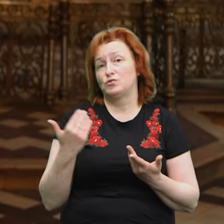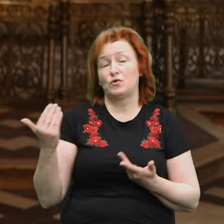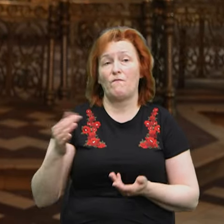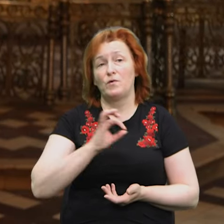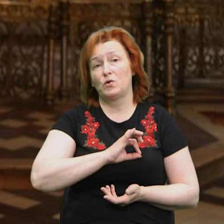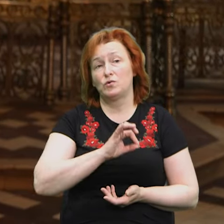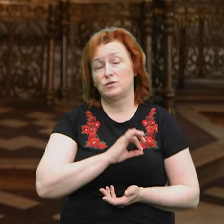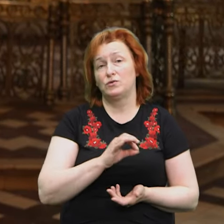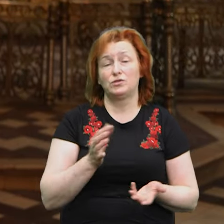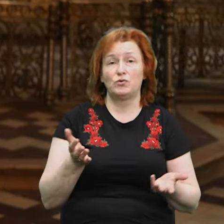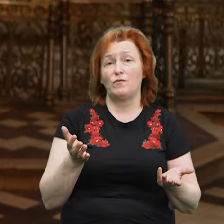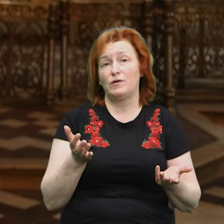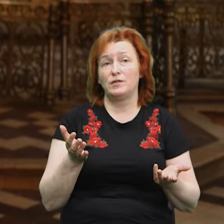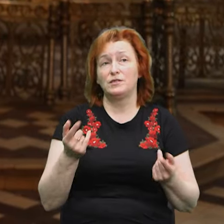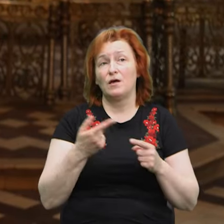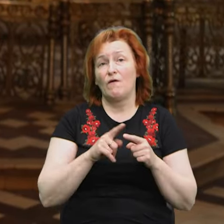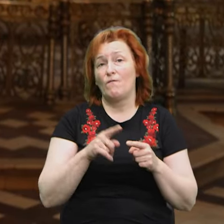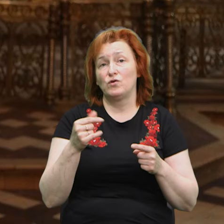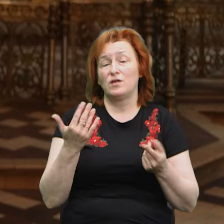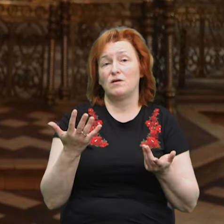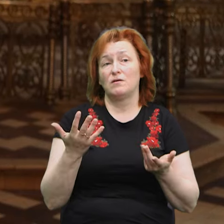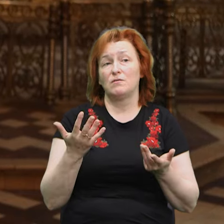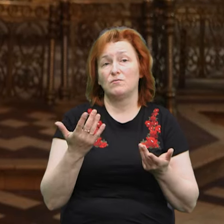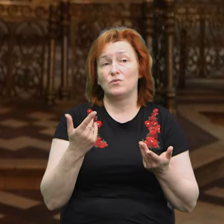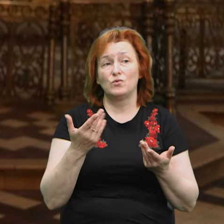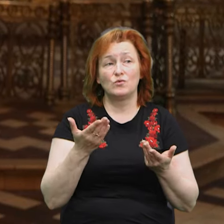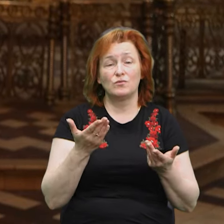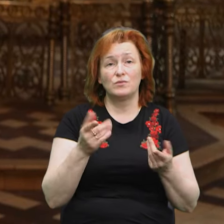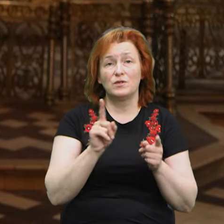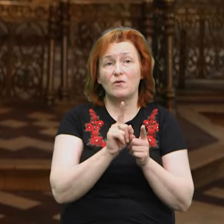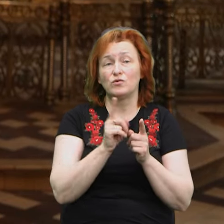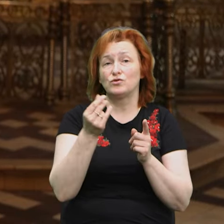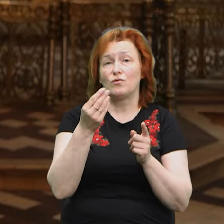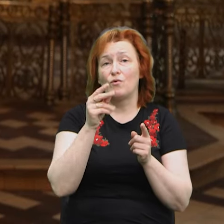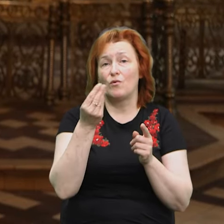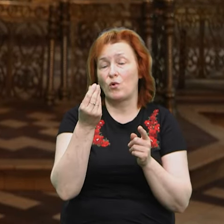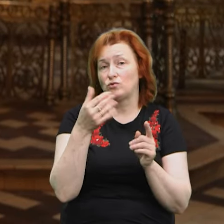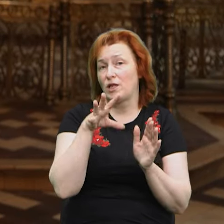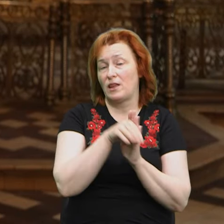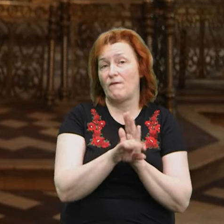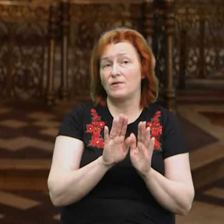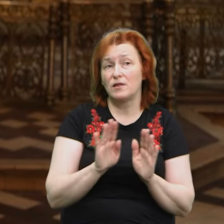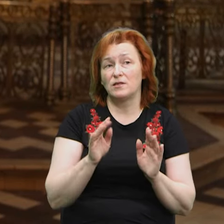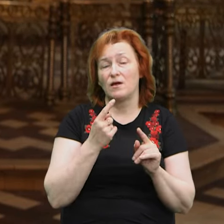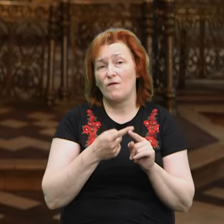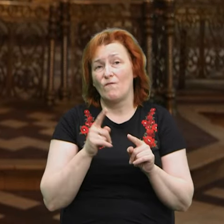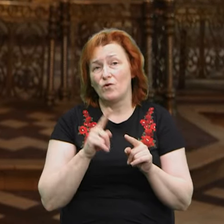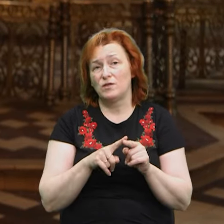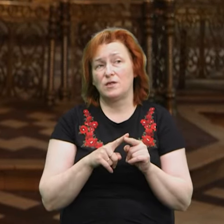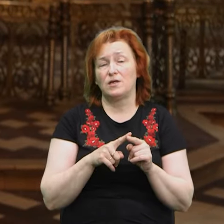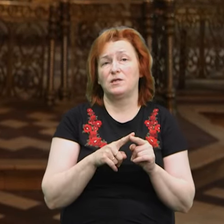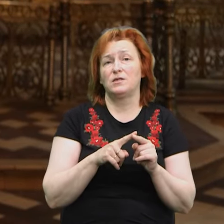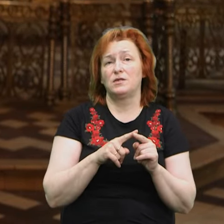як місце для заробляння коштів. Вони їх заробляли, але жодної копійки не вкладали. І оці закопчені